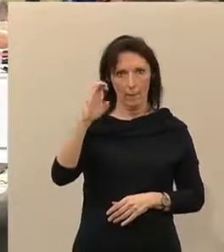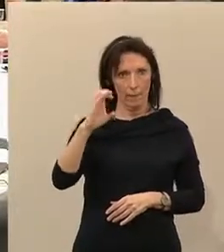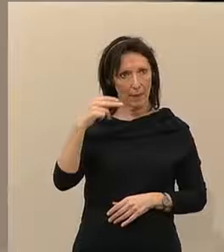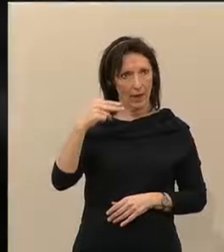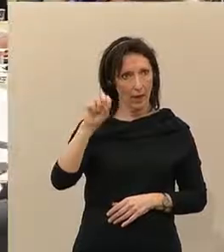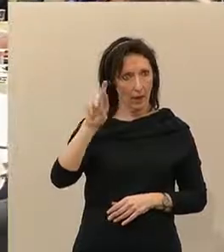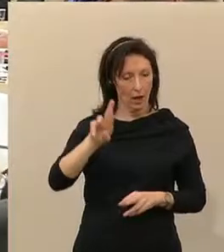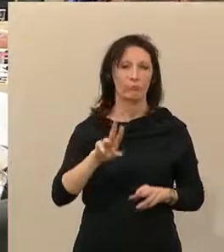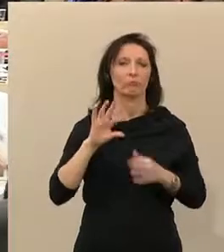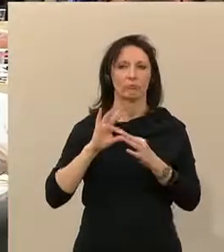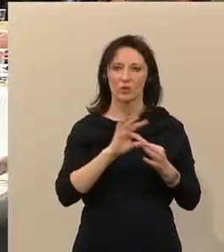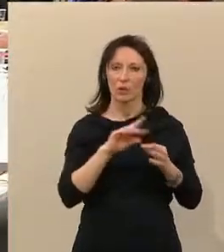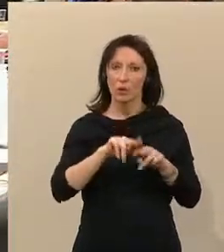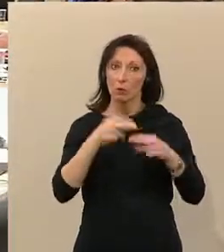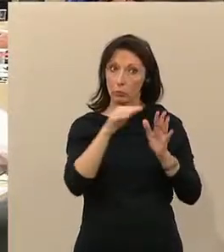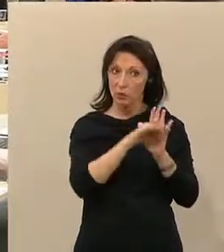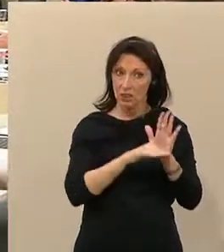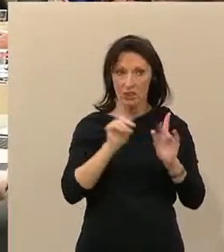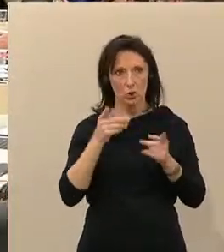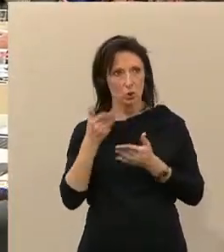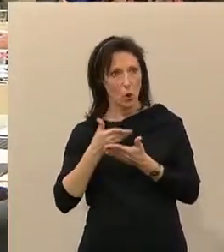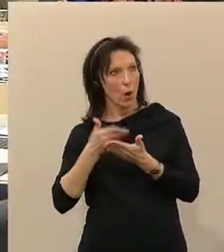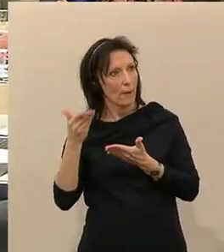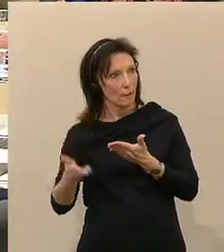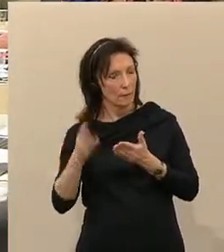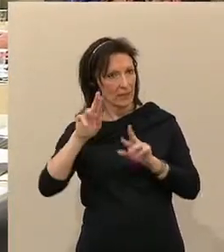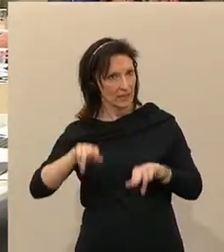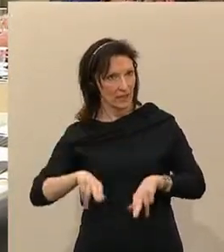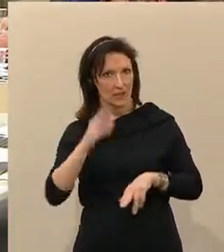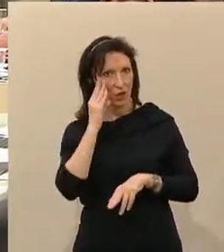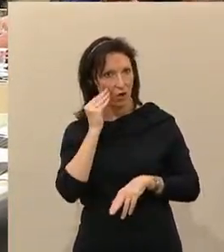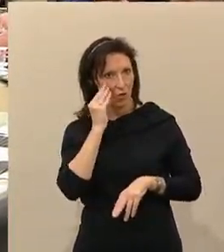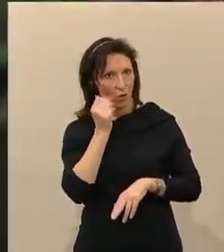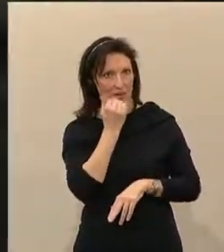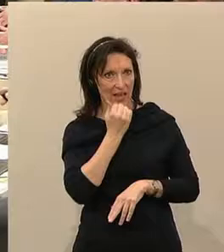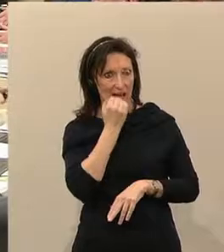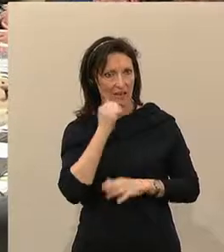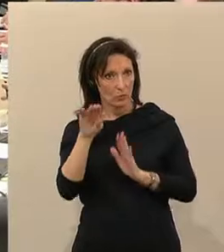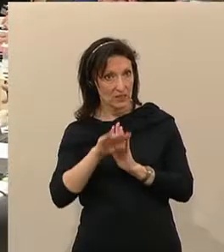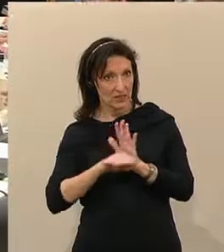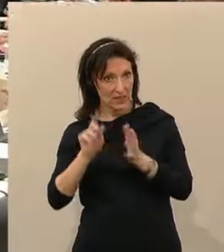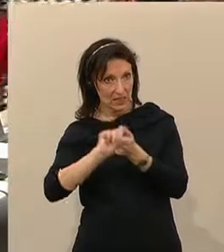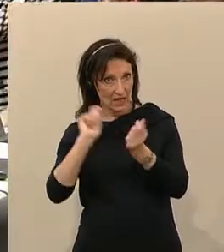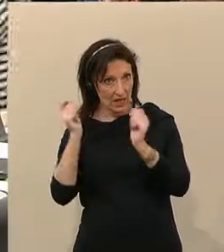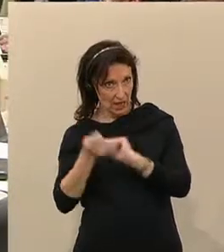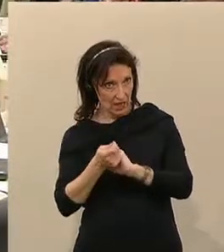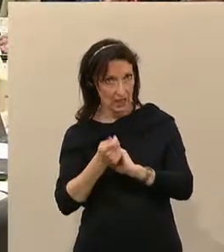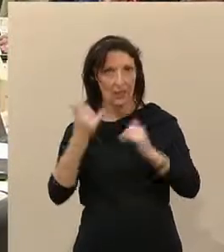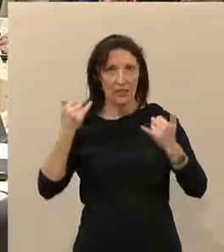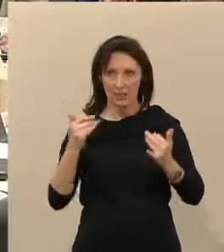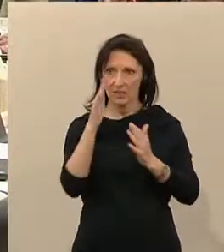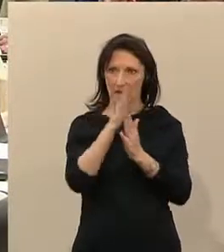Im entsprechenden Antrag sind Änderungen zum Mietrechtsgesetz und Wohnungseigentumsgesetz enthalten. Ziel ist es, ein möglichst einheitliches,